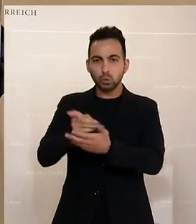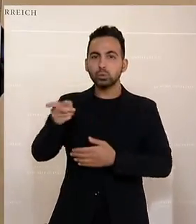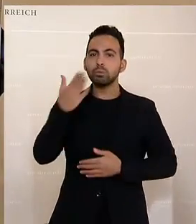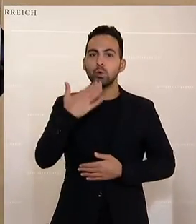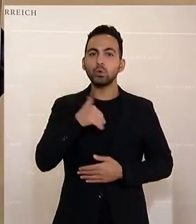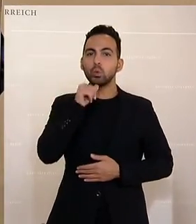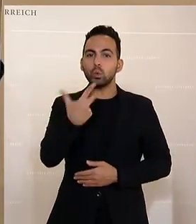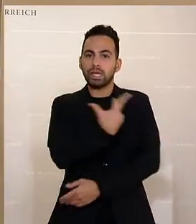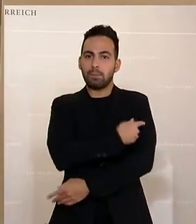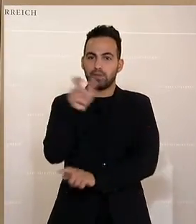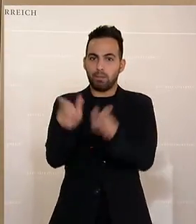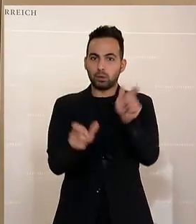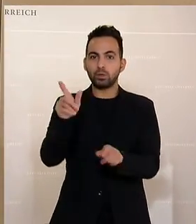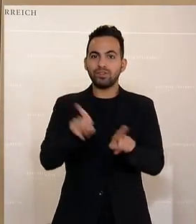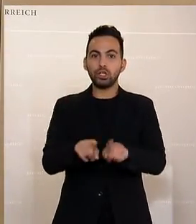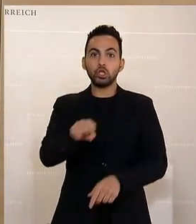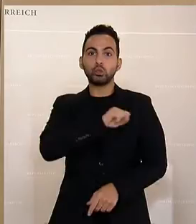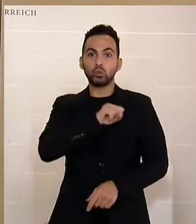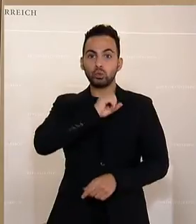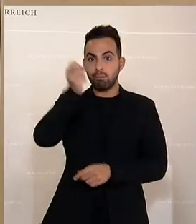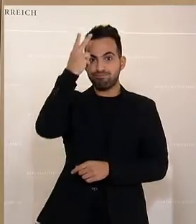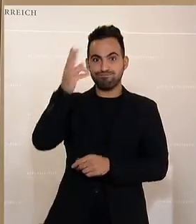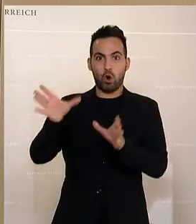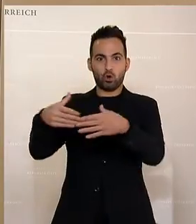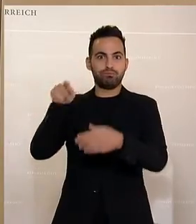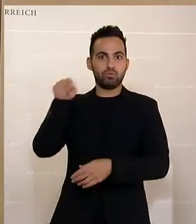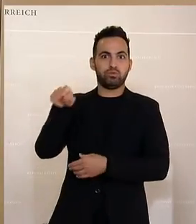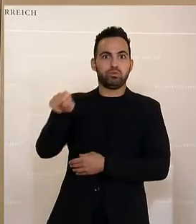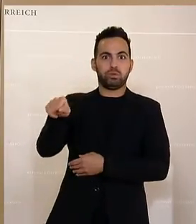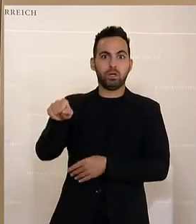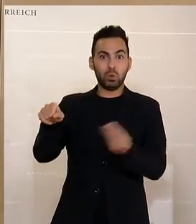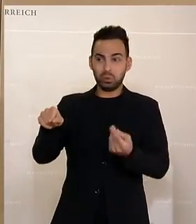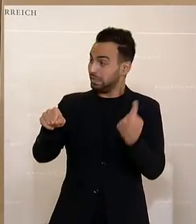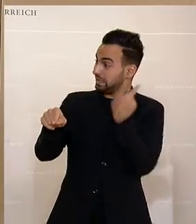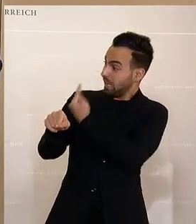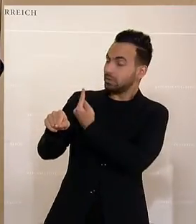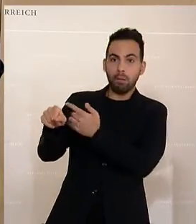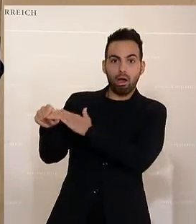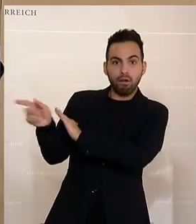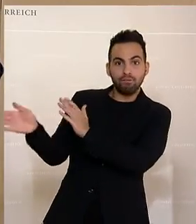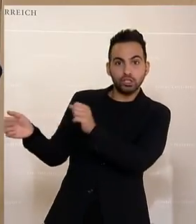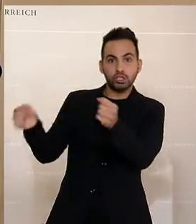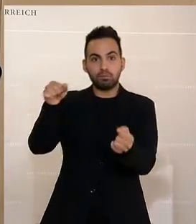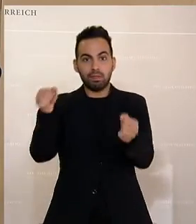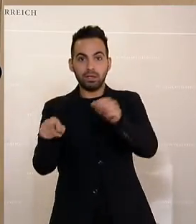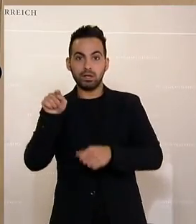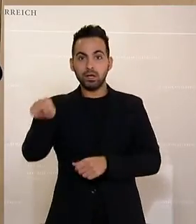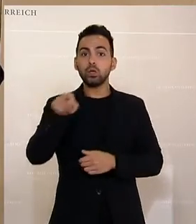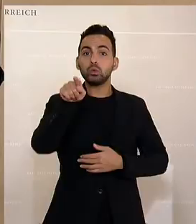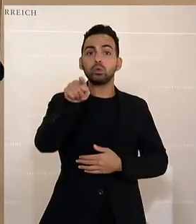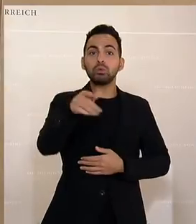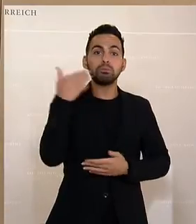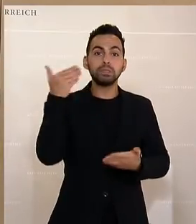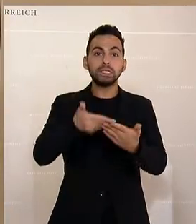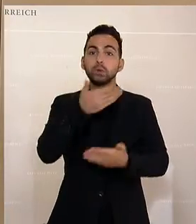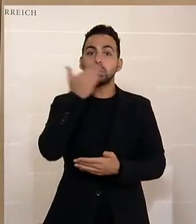versagt haben, in der Bundesregierung und vor allem im Sommer versagt haben und eben nicht die richtigen Maßnahmen ergriffen haben. Sie haben nicht geschaut, dass die Pflegebetten, dass